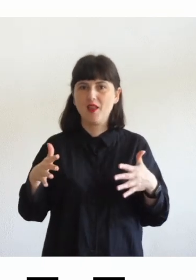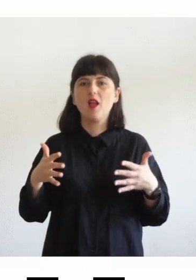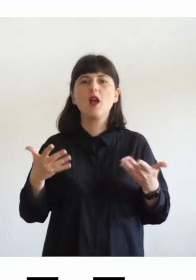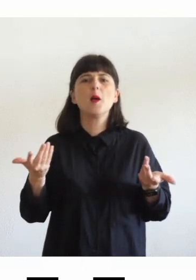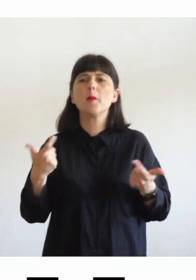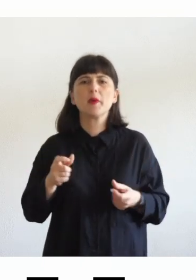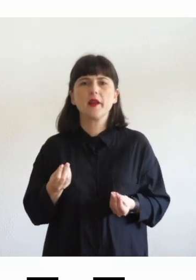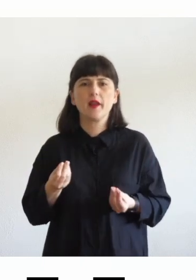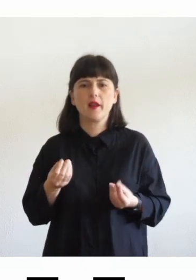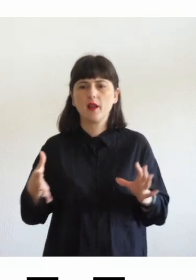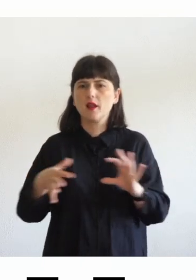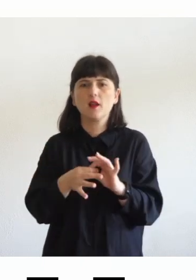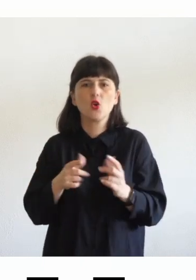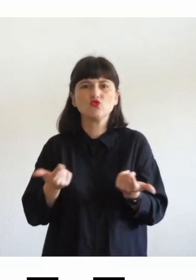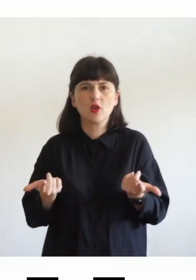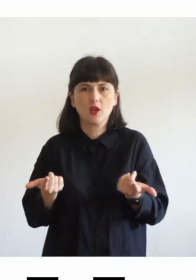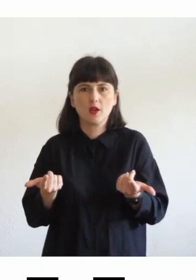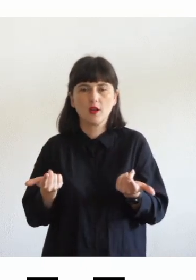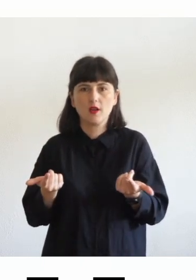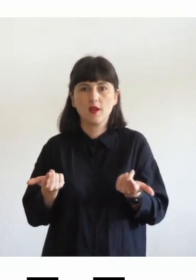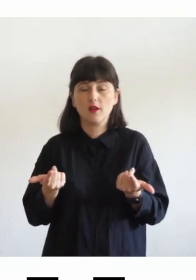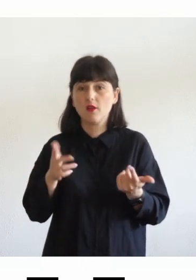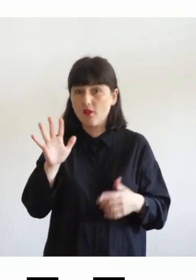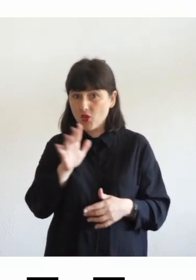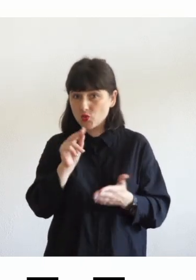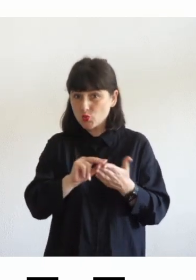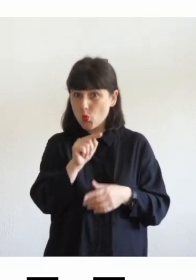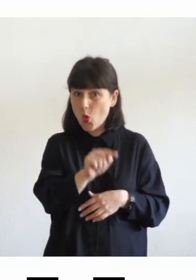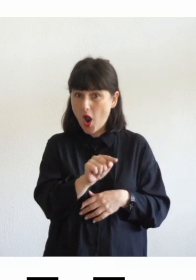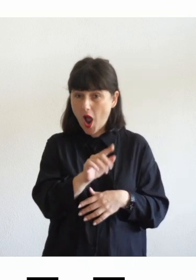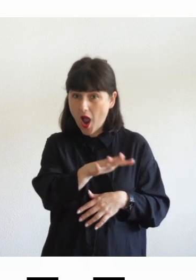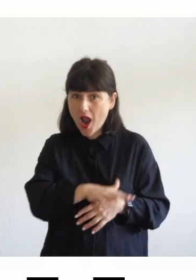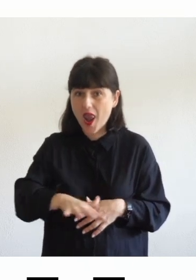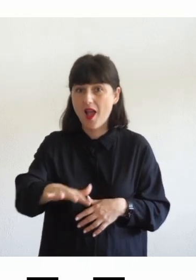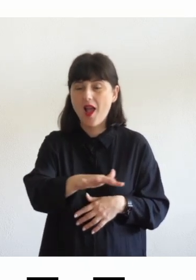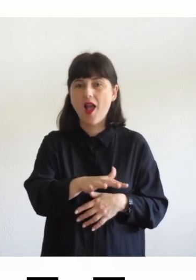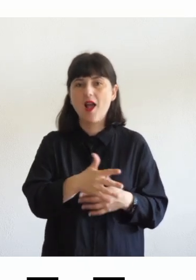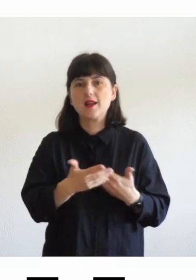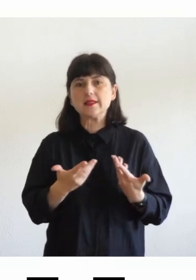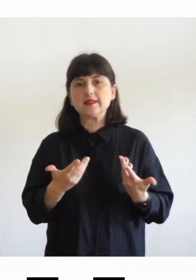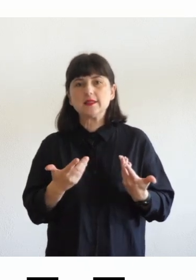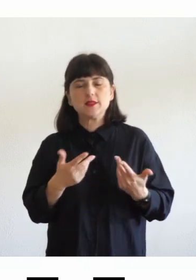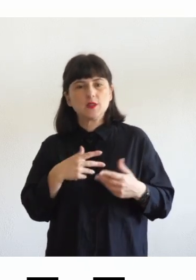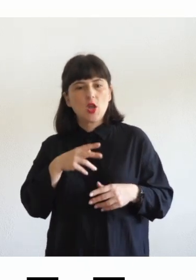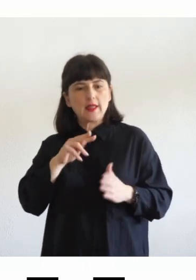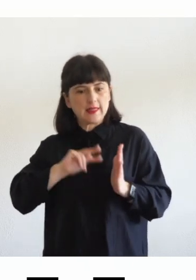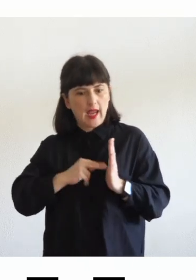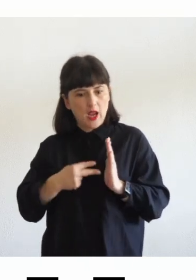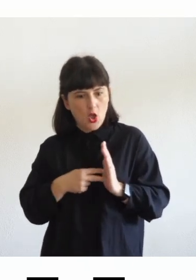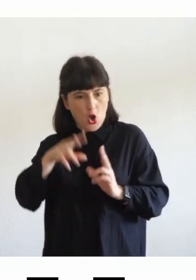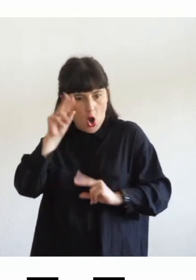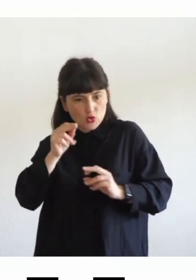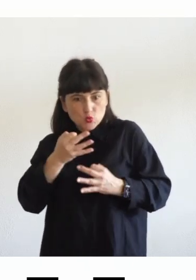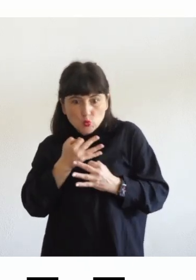forse nella scuola non c'è ancora non è ancora arrivato il giusto livello di conoscenza tecnica